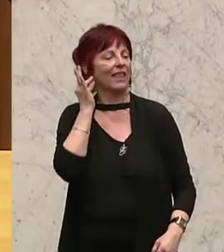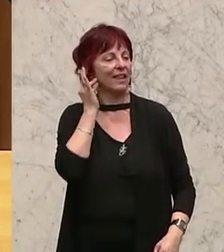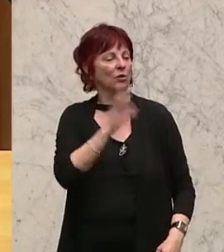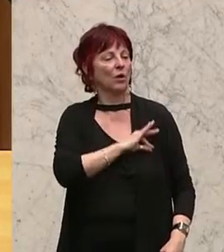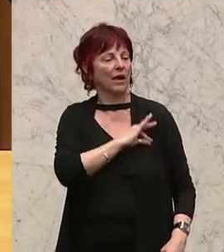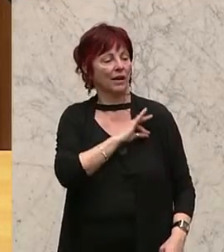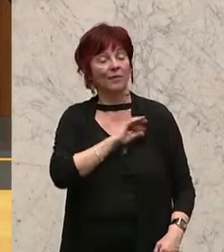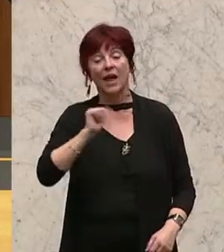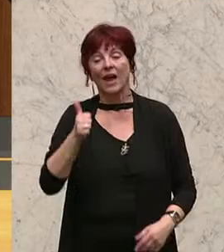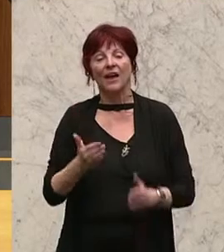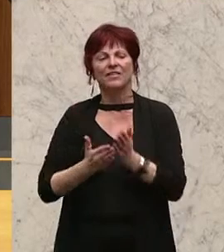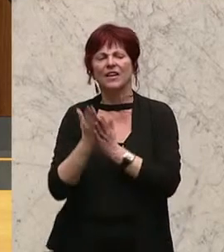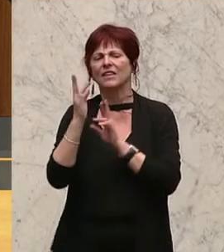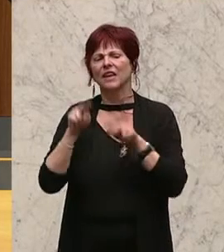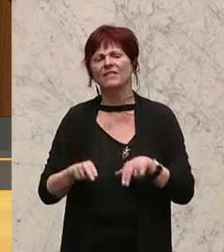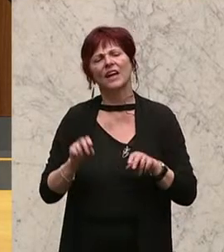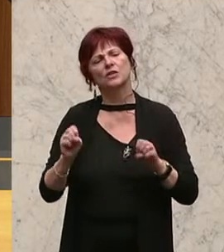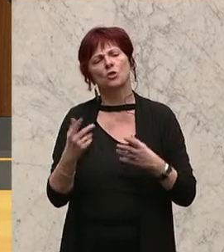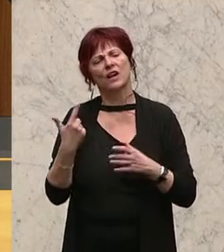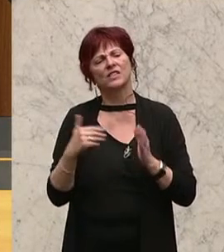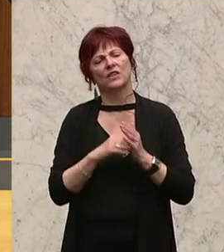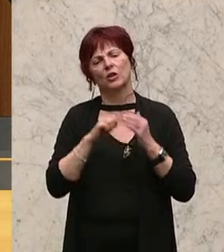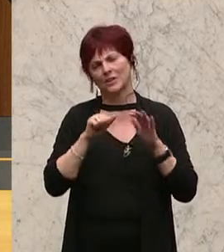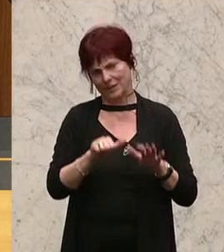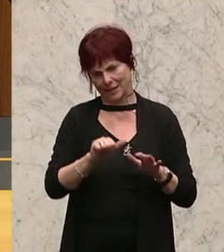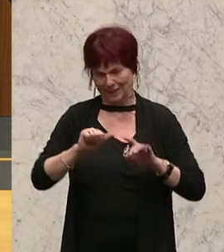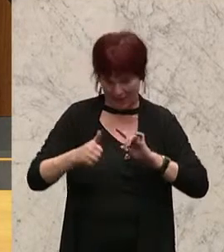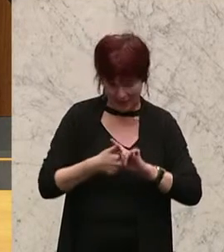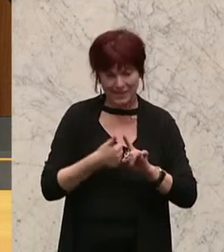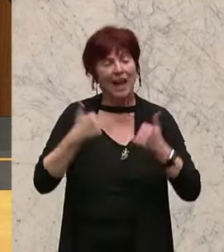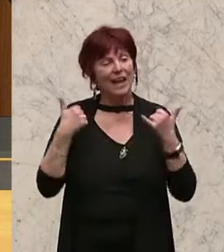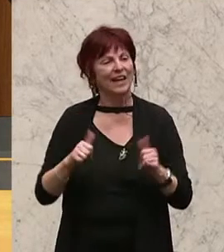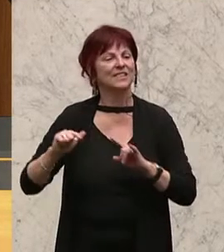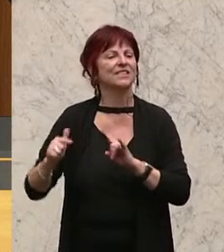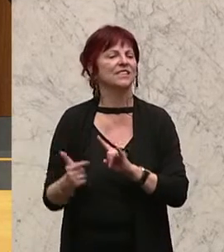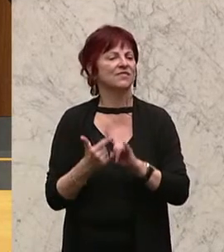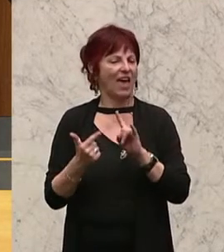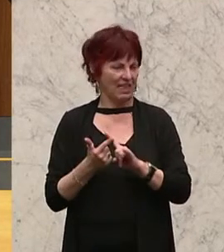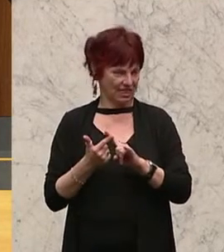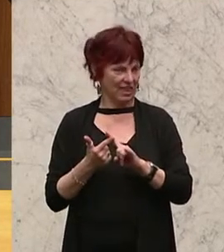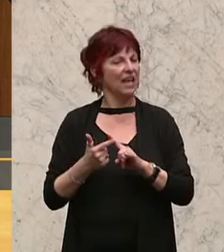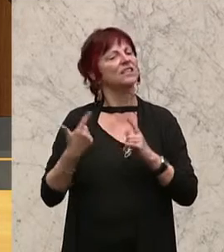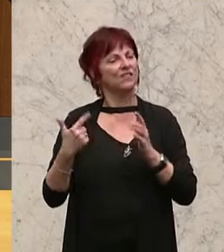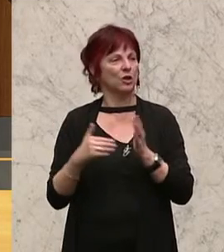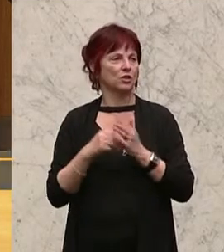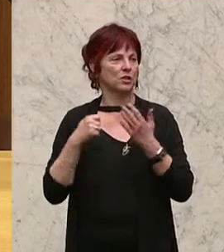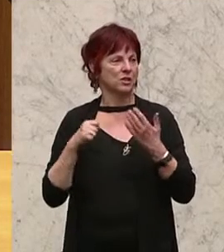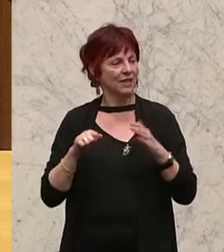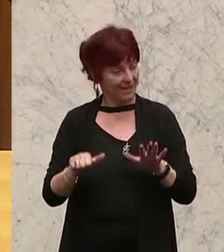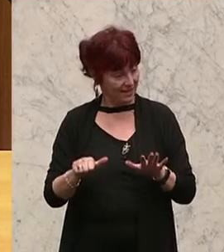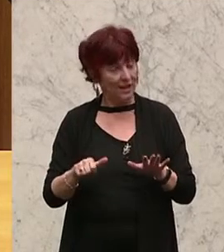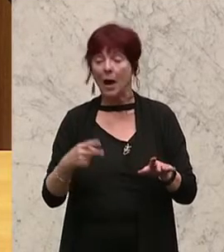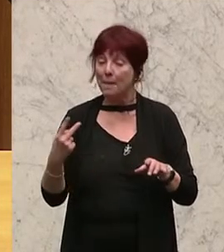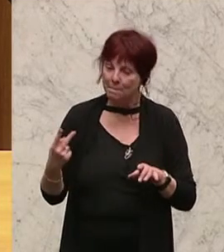Dienstrechtsnovelle 2016 ist auch die nun vorliegende zweite Dienstrechtsnovelle 2016 ein